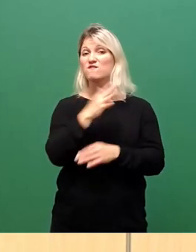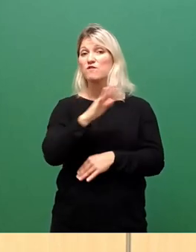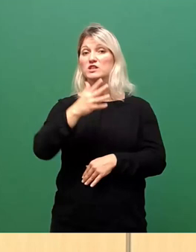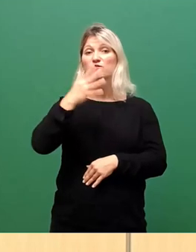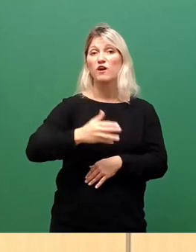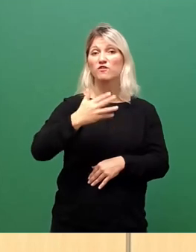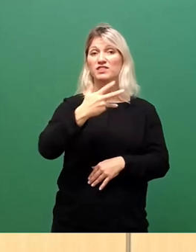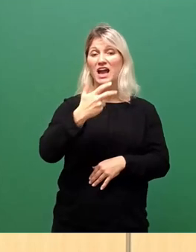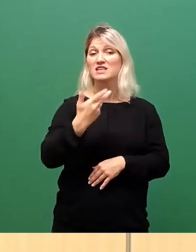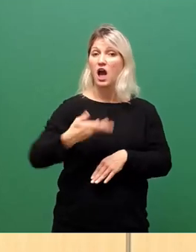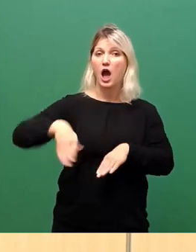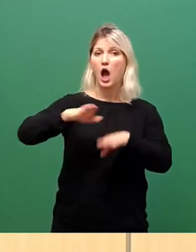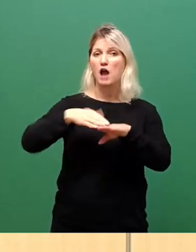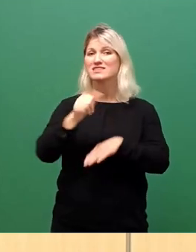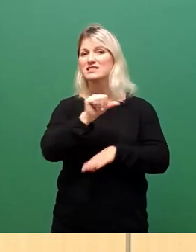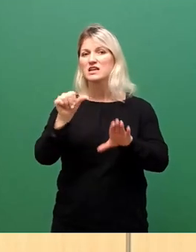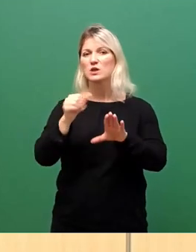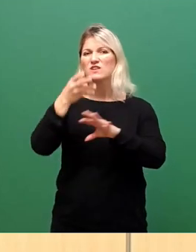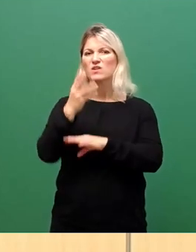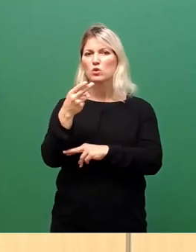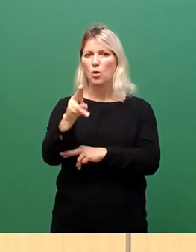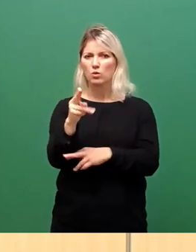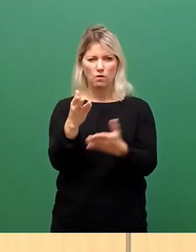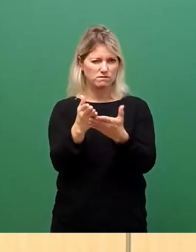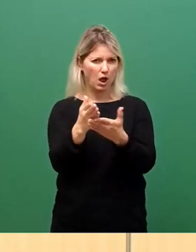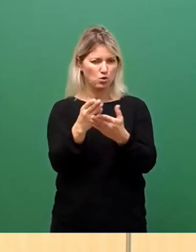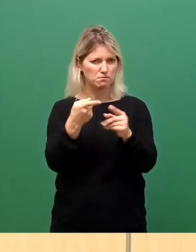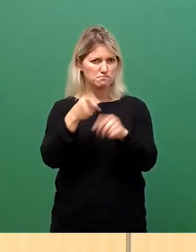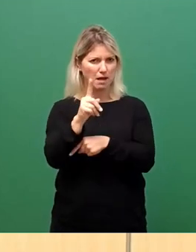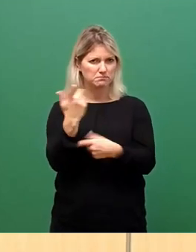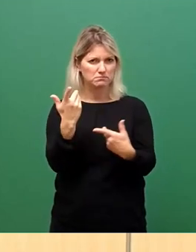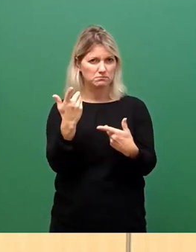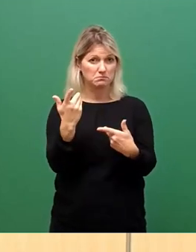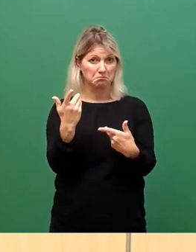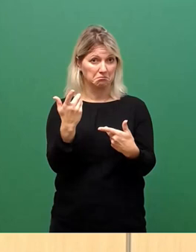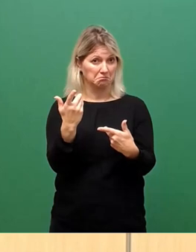.400 Euro. Warum? Er schließt sich nicht so wirklich.